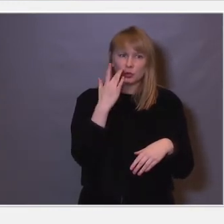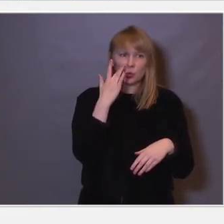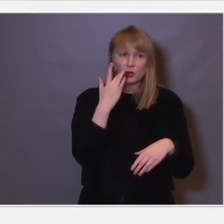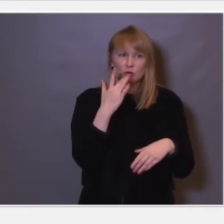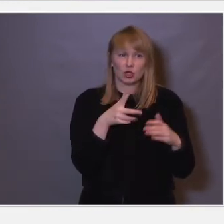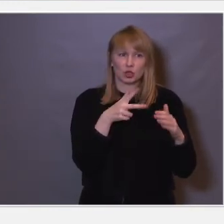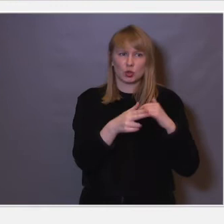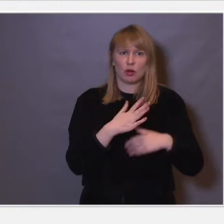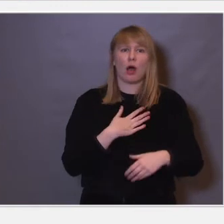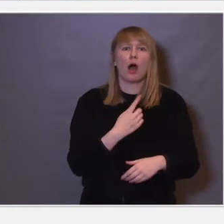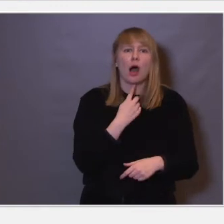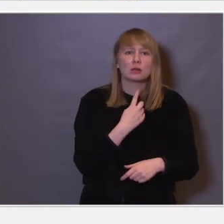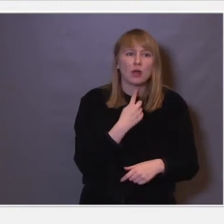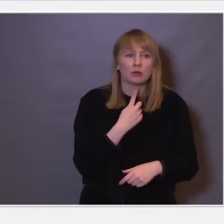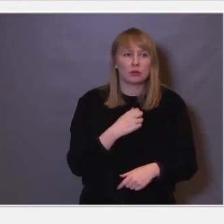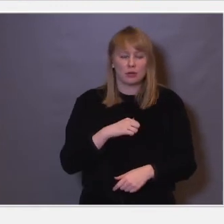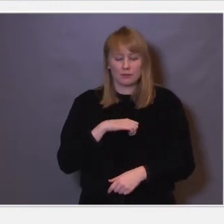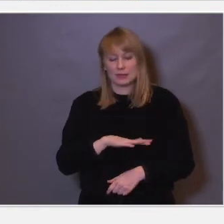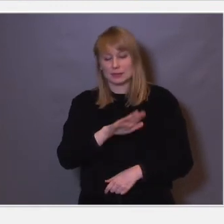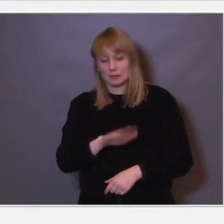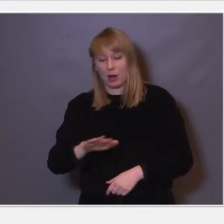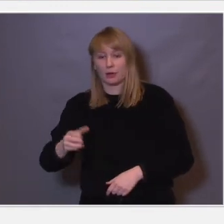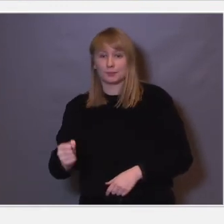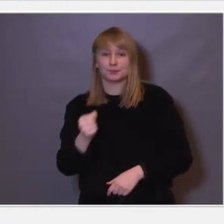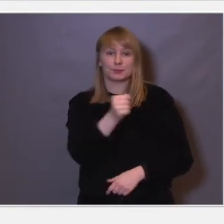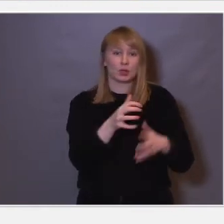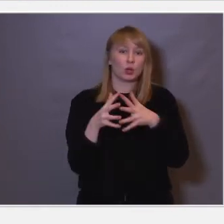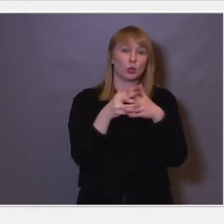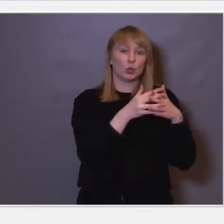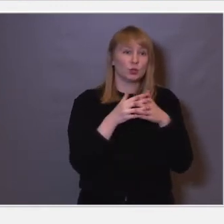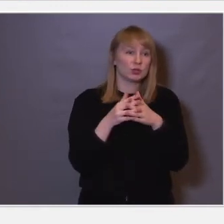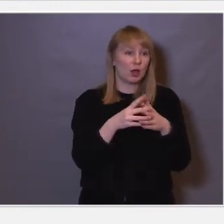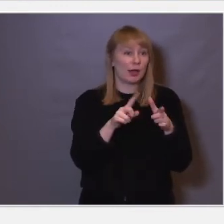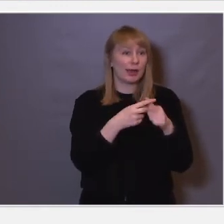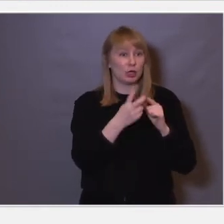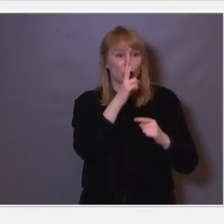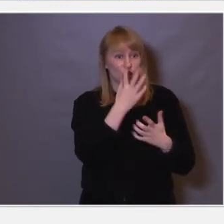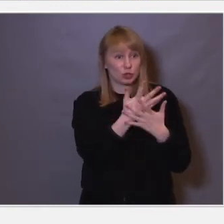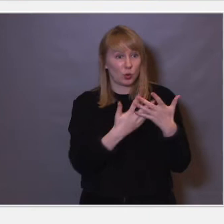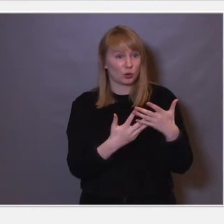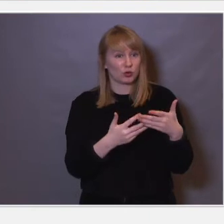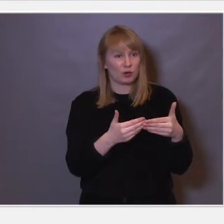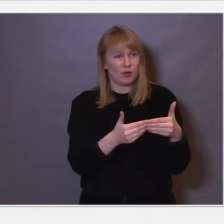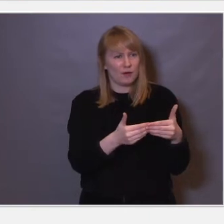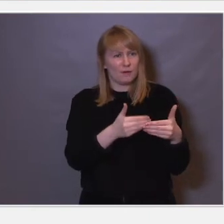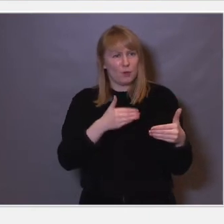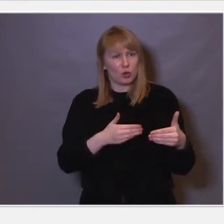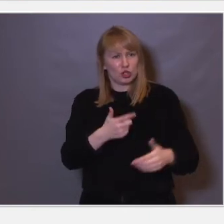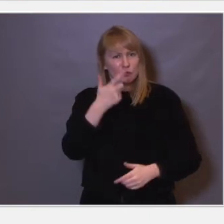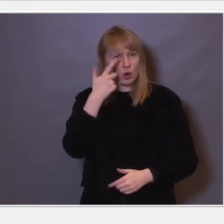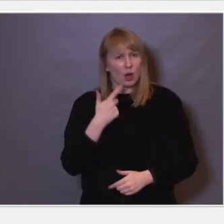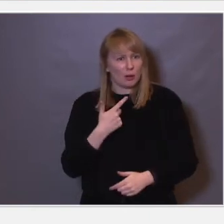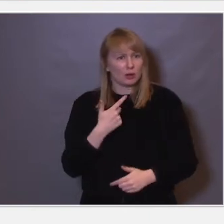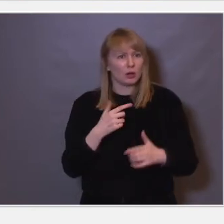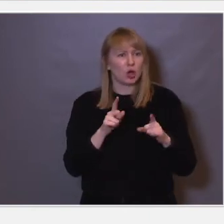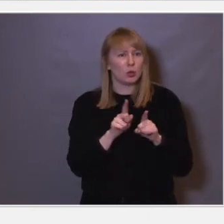funnet ut at hvis barnet kommer til et nytt språk før de er cirka syv år gamle, så klarer du